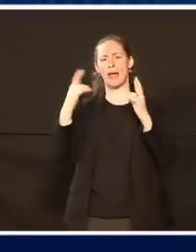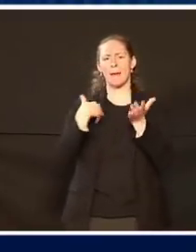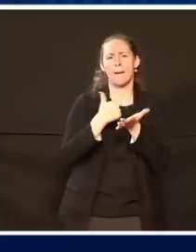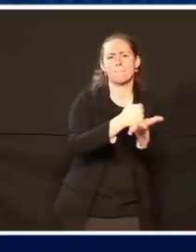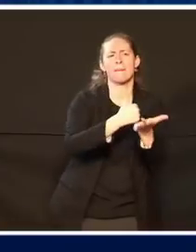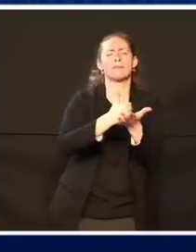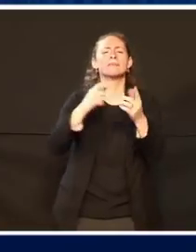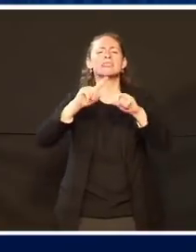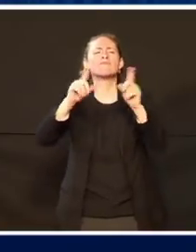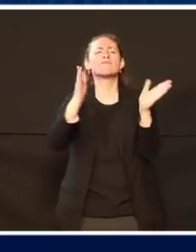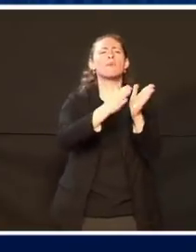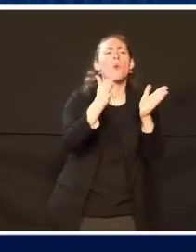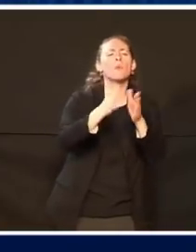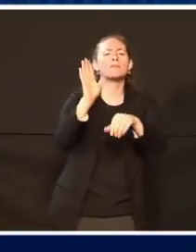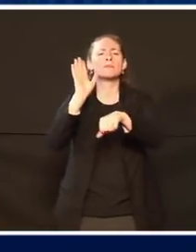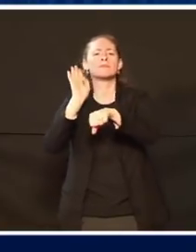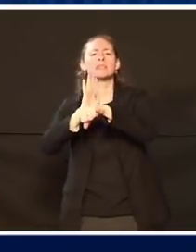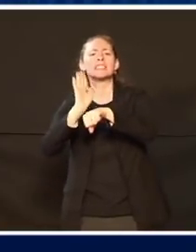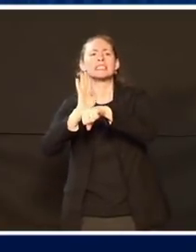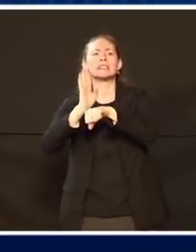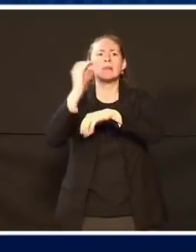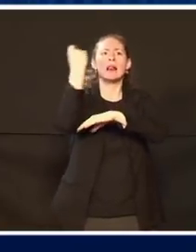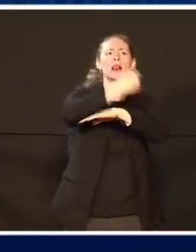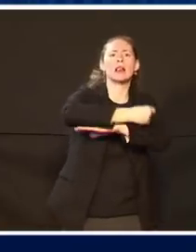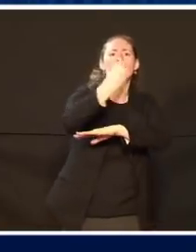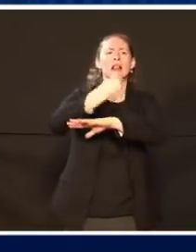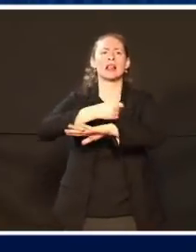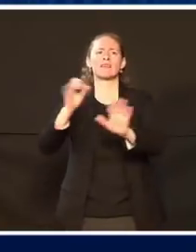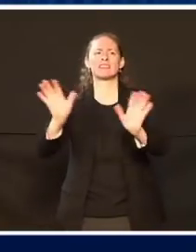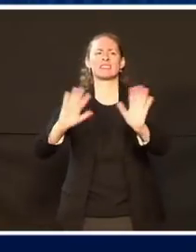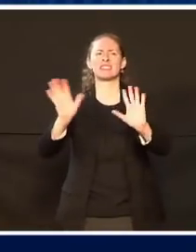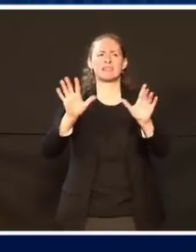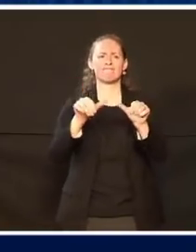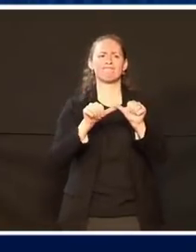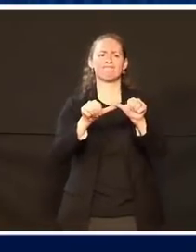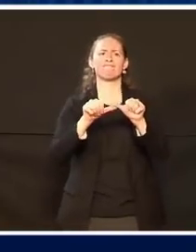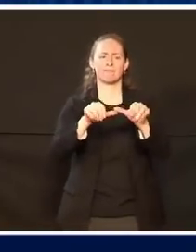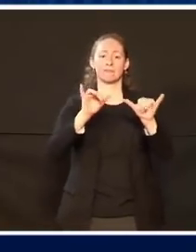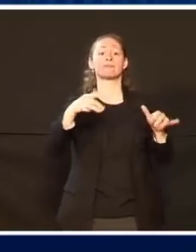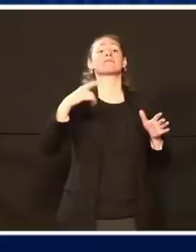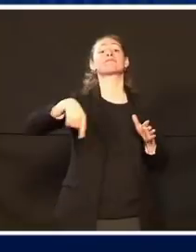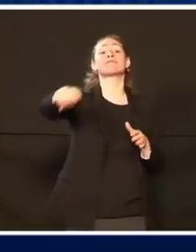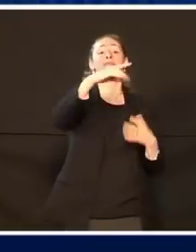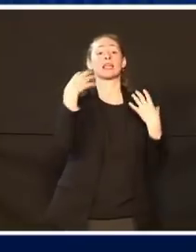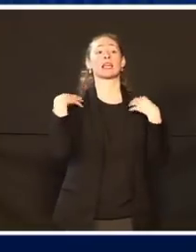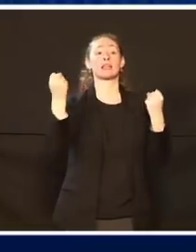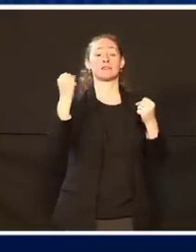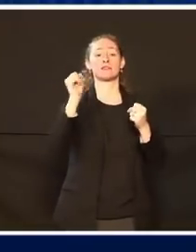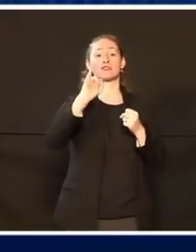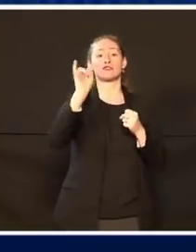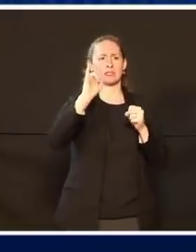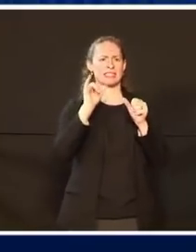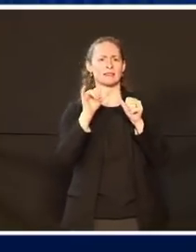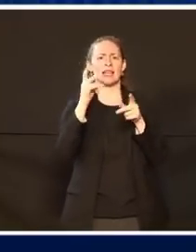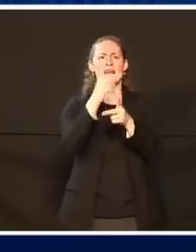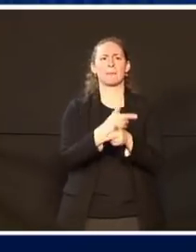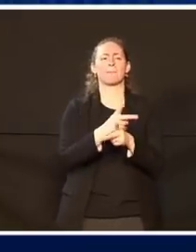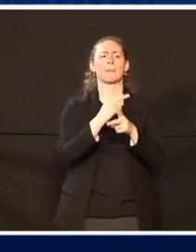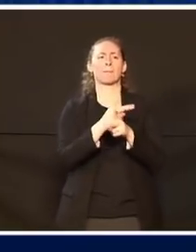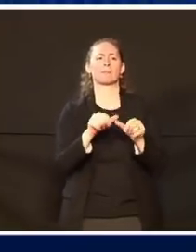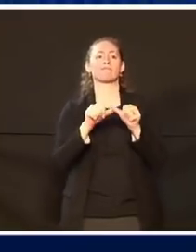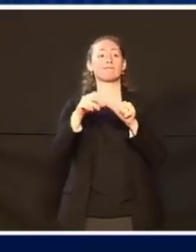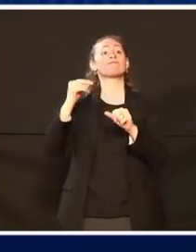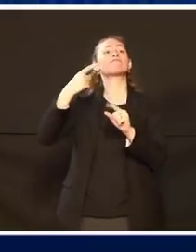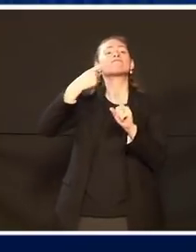die zu Tausenden ihre Geschäftsfähigkeit gerade aufgeben müssen. Es gibt Mithilfen für die Menschen.